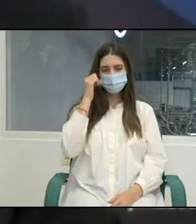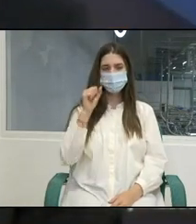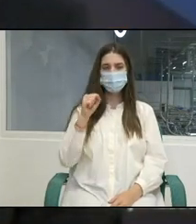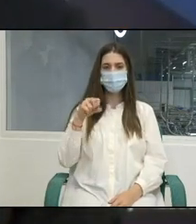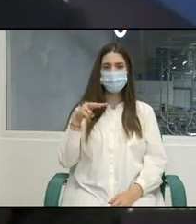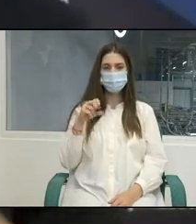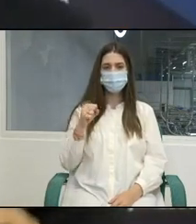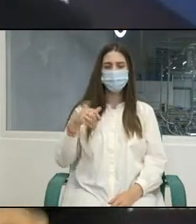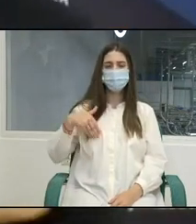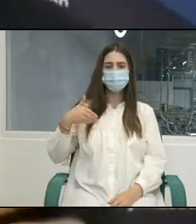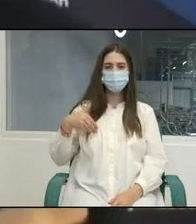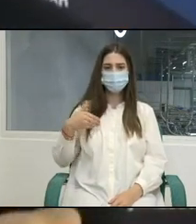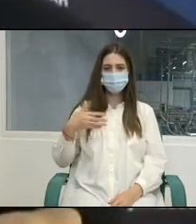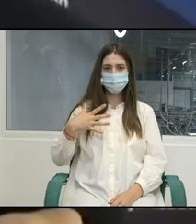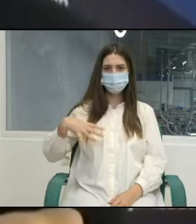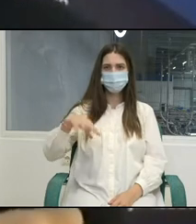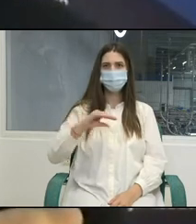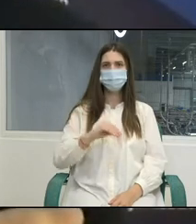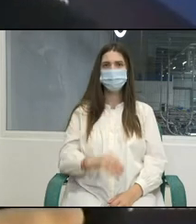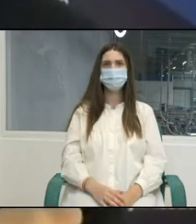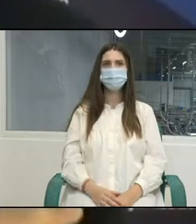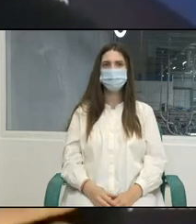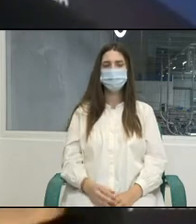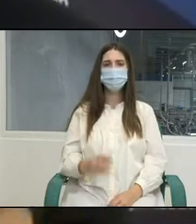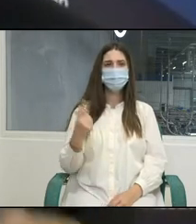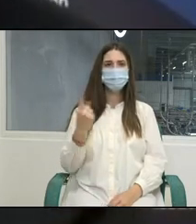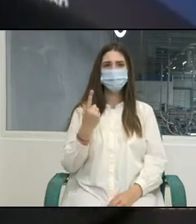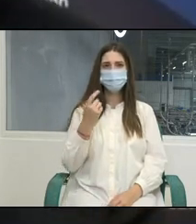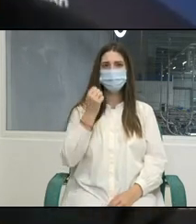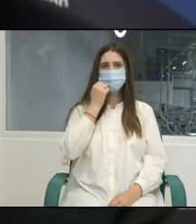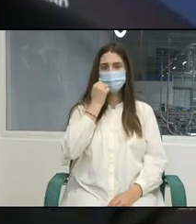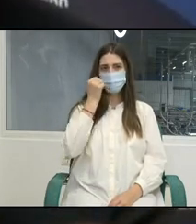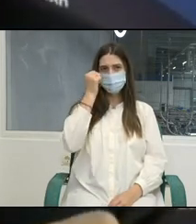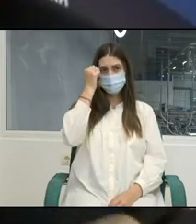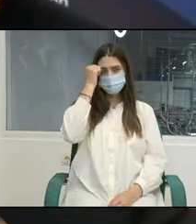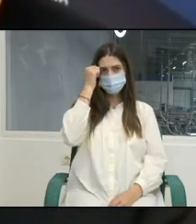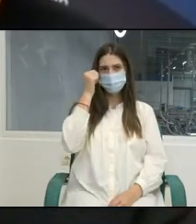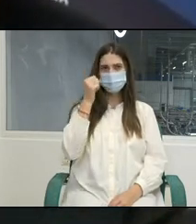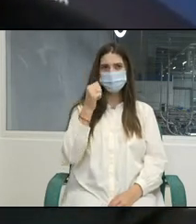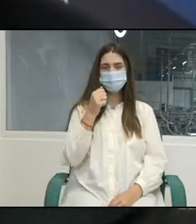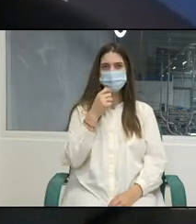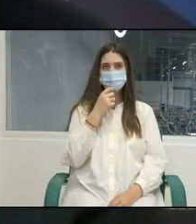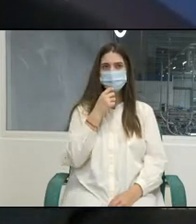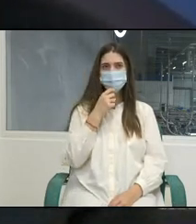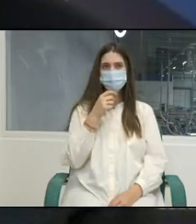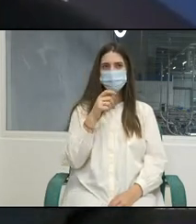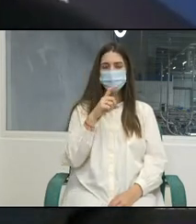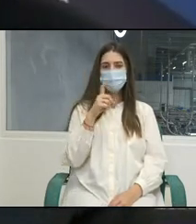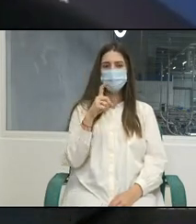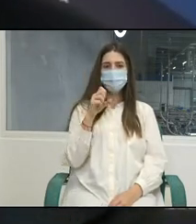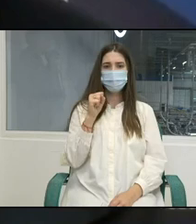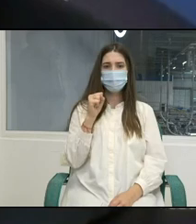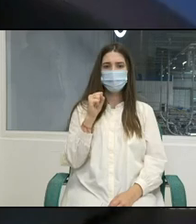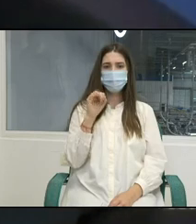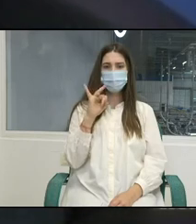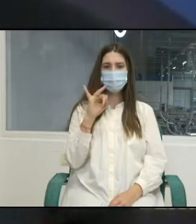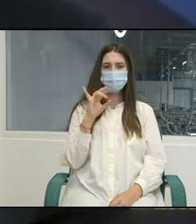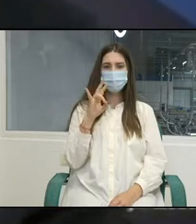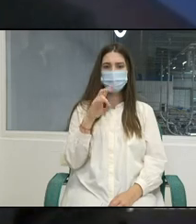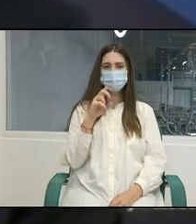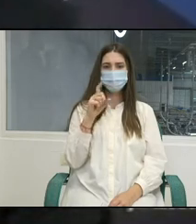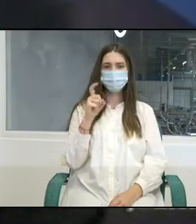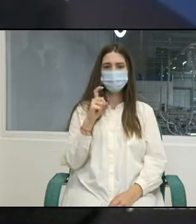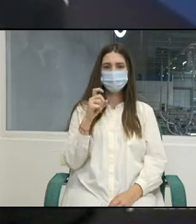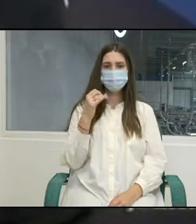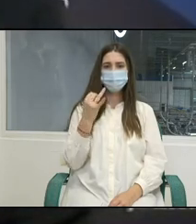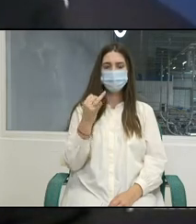și bună dimineața a tuturor. În primul rând, aș vrea să-l mulțumesc pe domnul Heinz Koller, pe domnul Cerescu